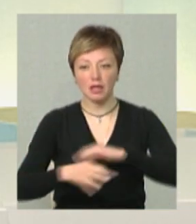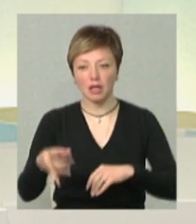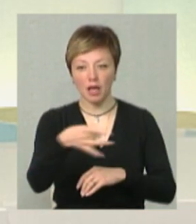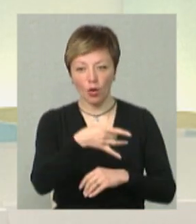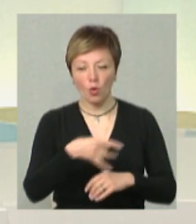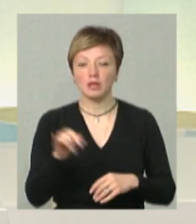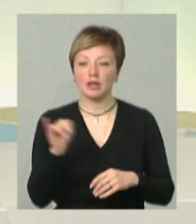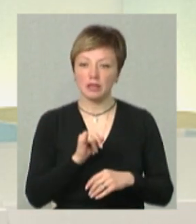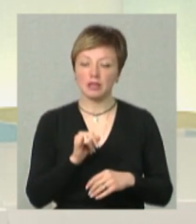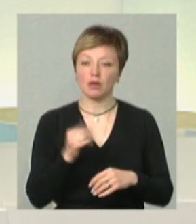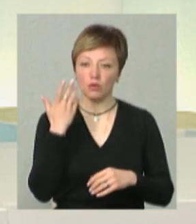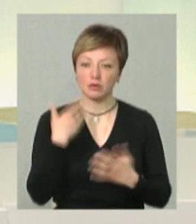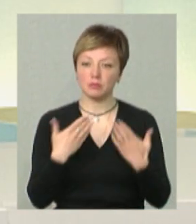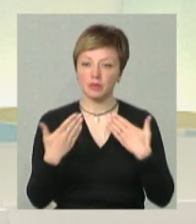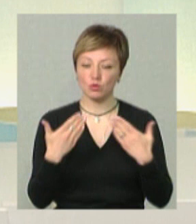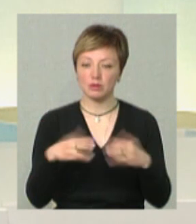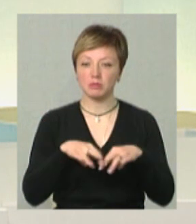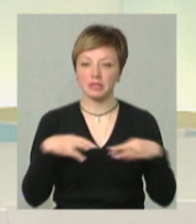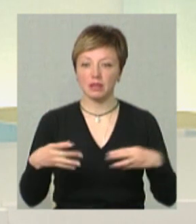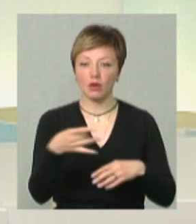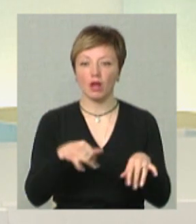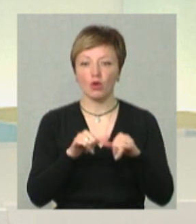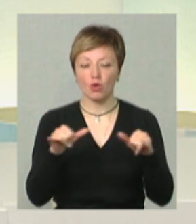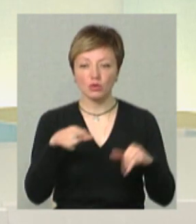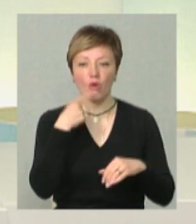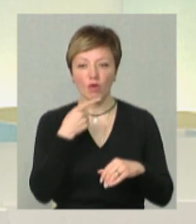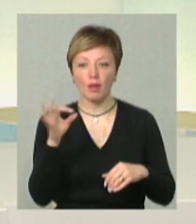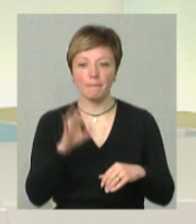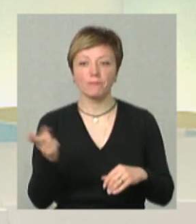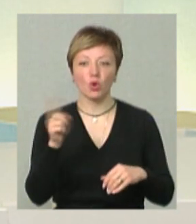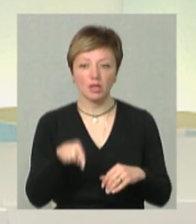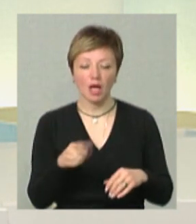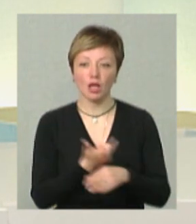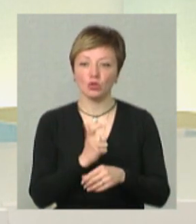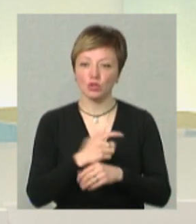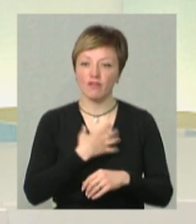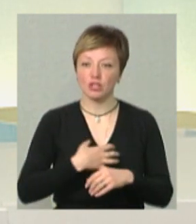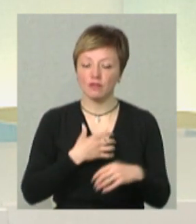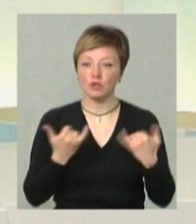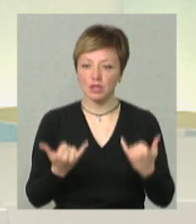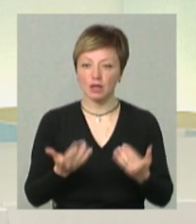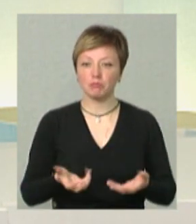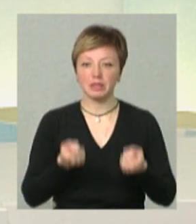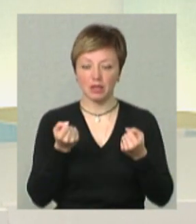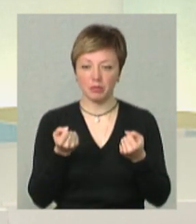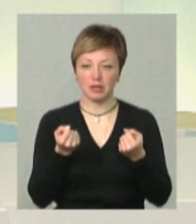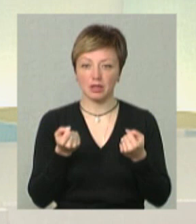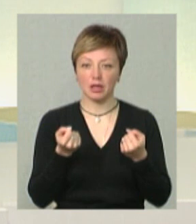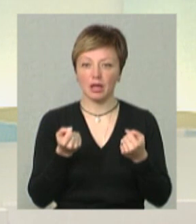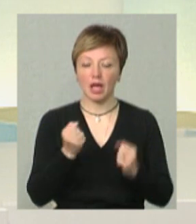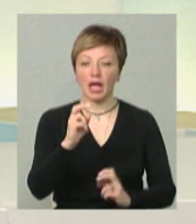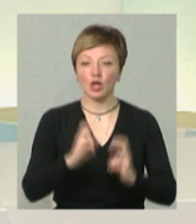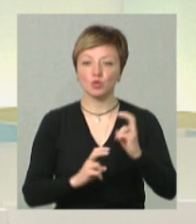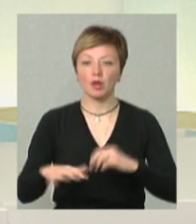регіонах і, спілкуючи з Міністерством регіонального розвитку, ми говорили про те, що дуже важливо зараз підтримати індустріальні